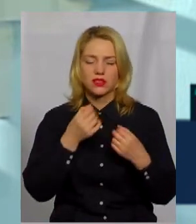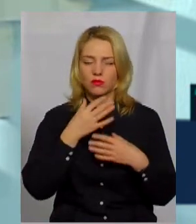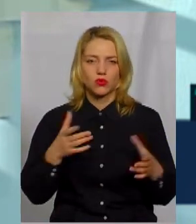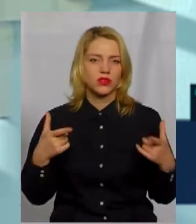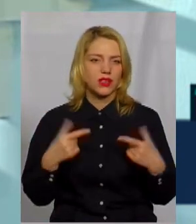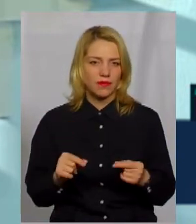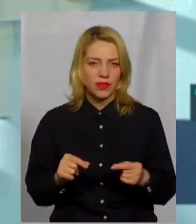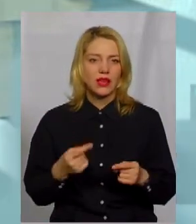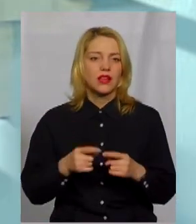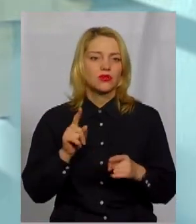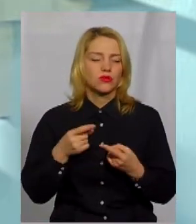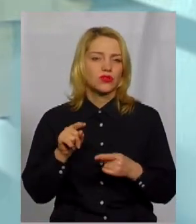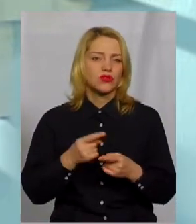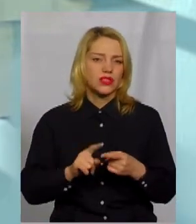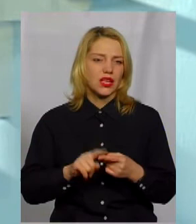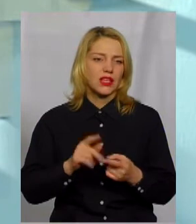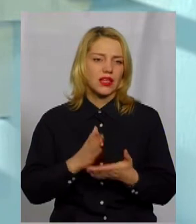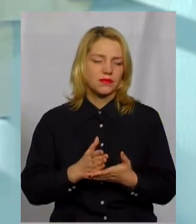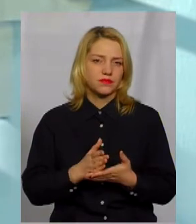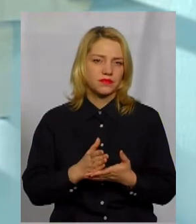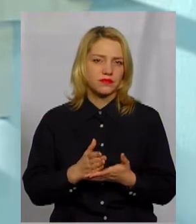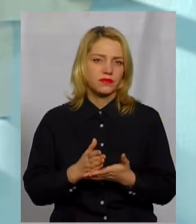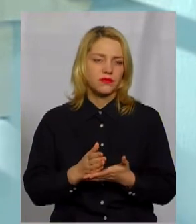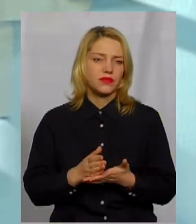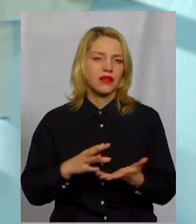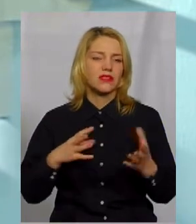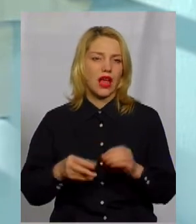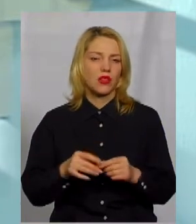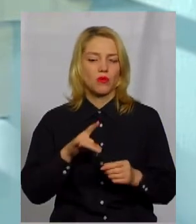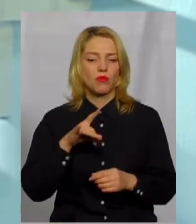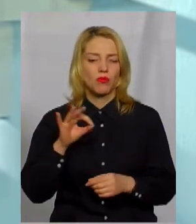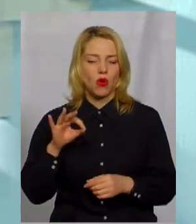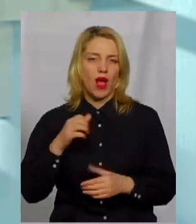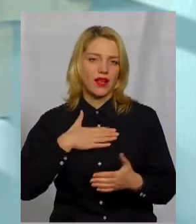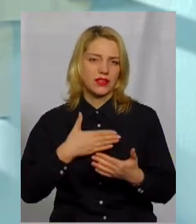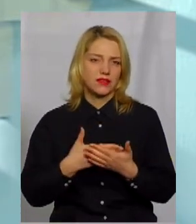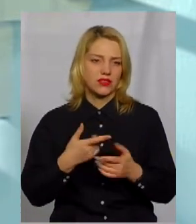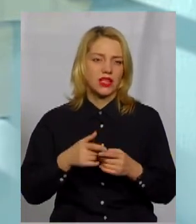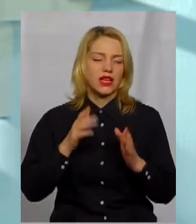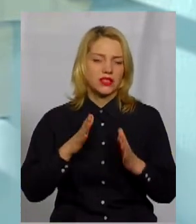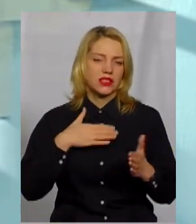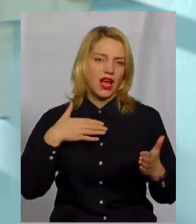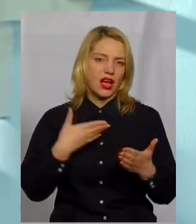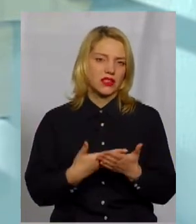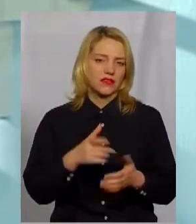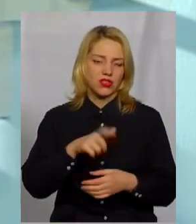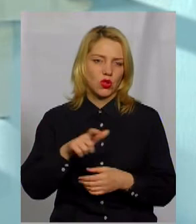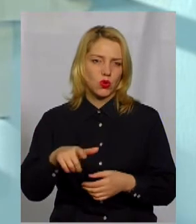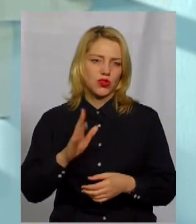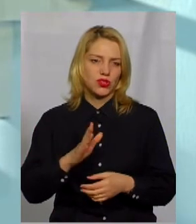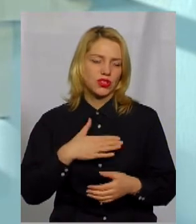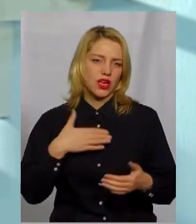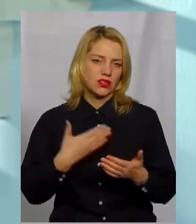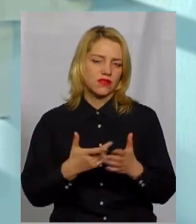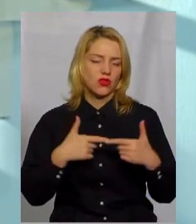будь-де. Тому що це є, загалом, така проактивність. Тому що тільки проактивні люди, проактивні